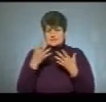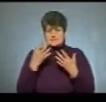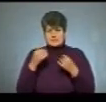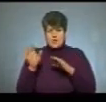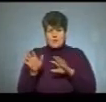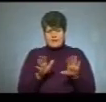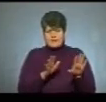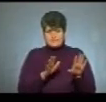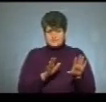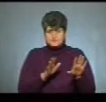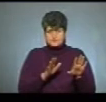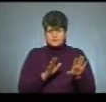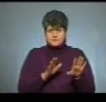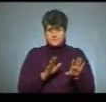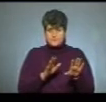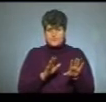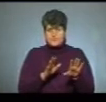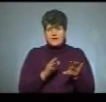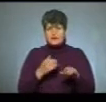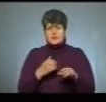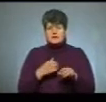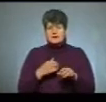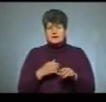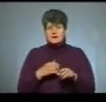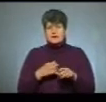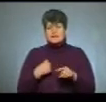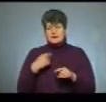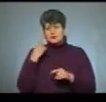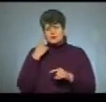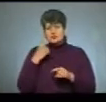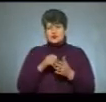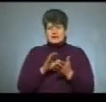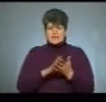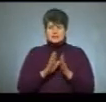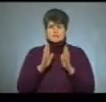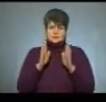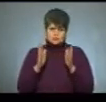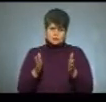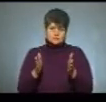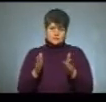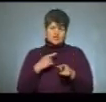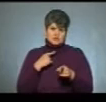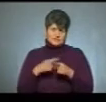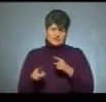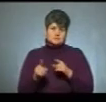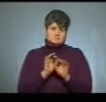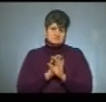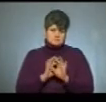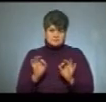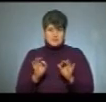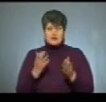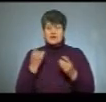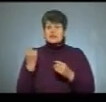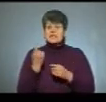скажімо. Я думаю, що реєстрація пройде досить швидко і успішно. Єдина